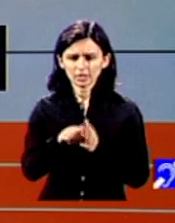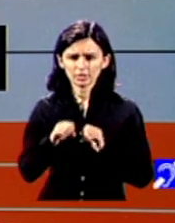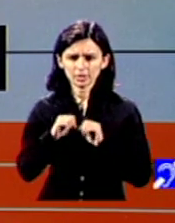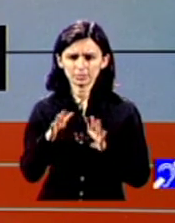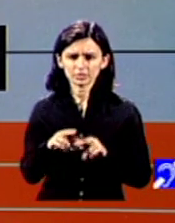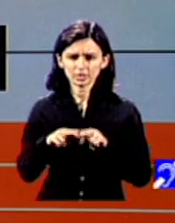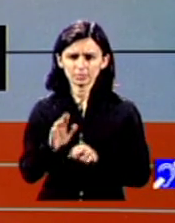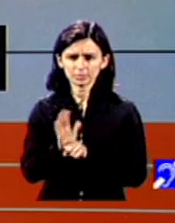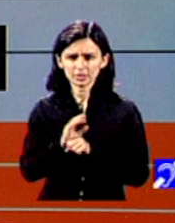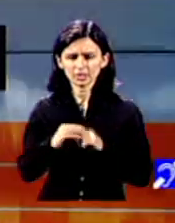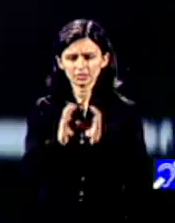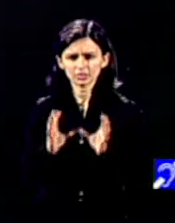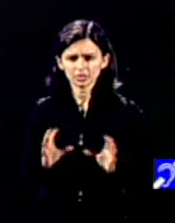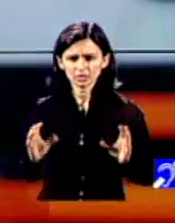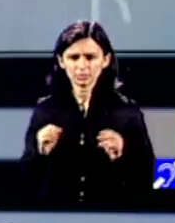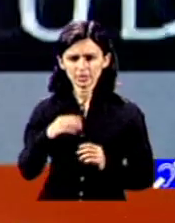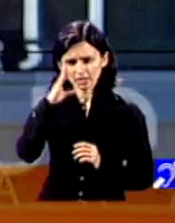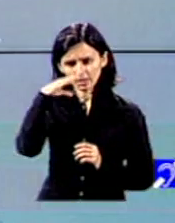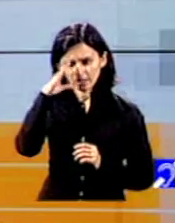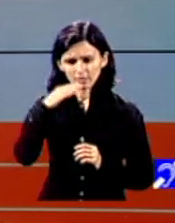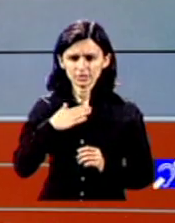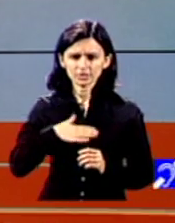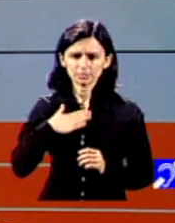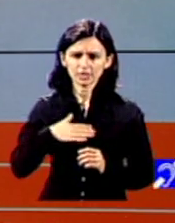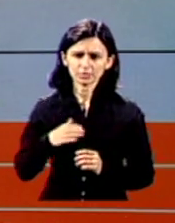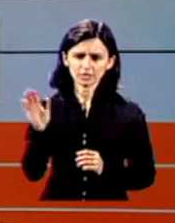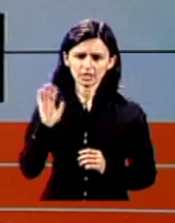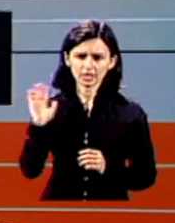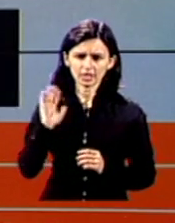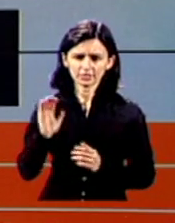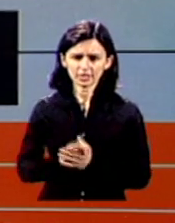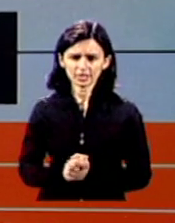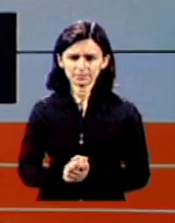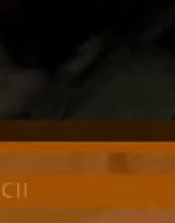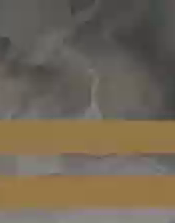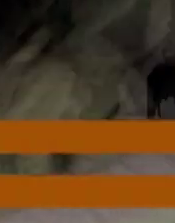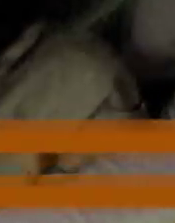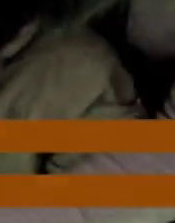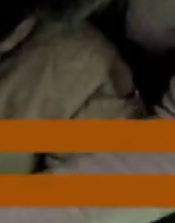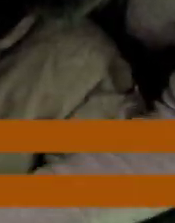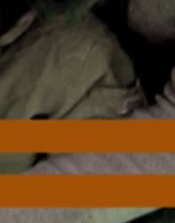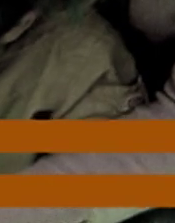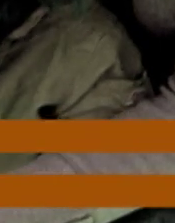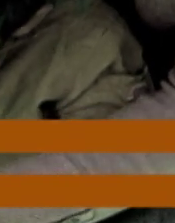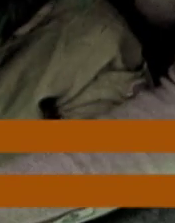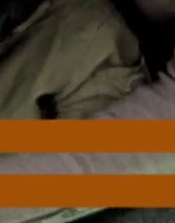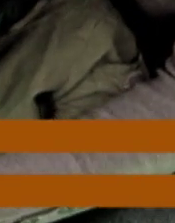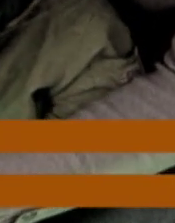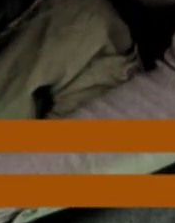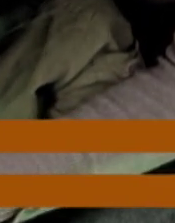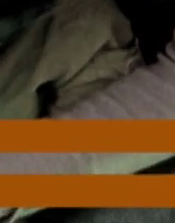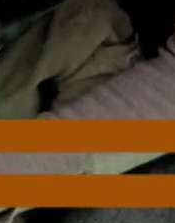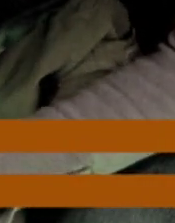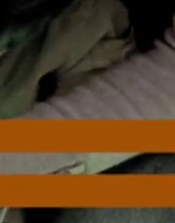final rămâneți alături de programele televiziunii române Sunt Ovidu Damianț aveți o zi excelentă la revedere pentru egalitate de șanse